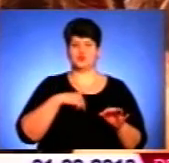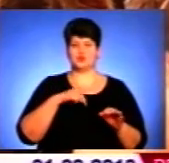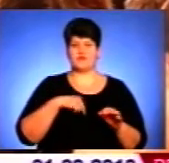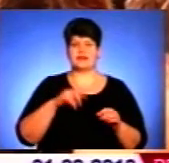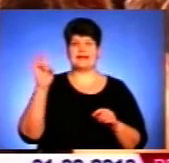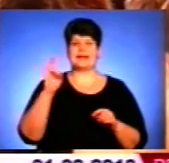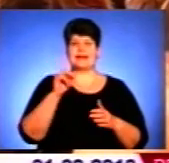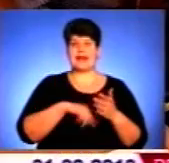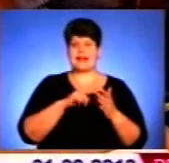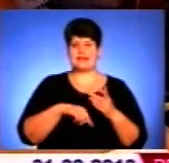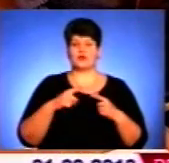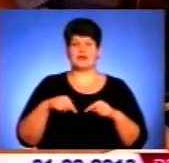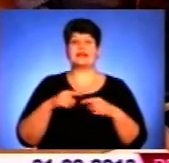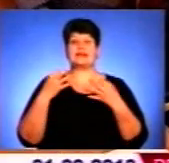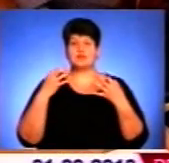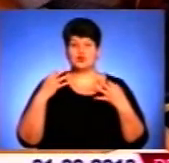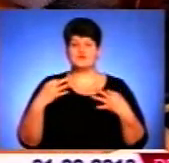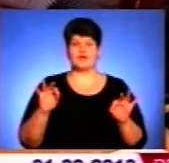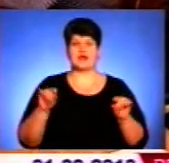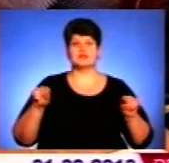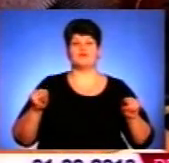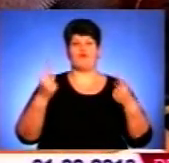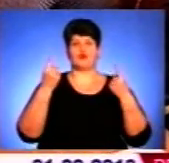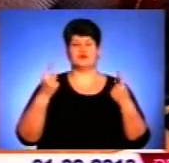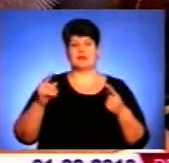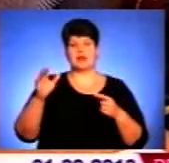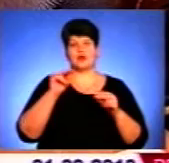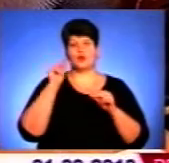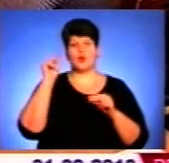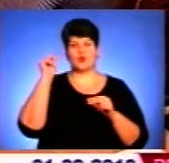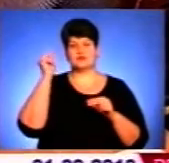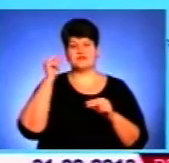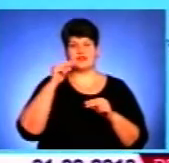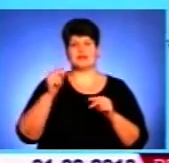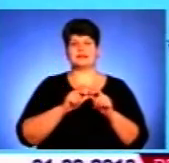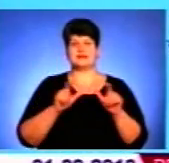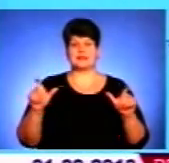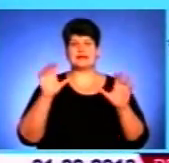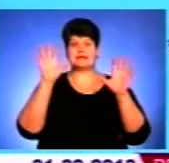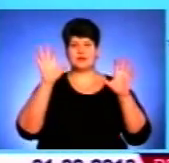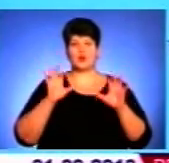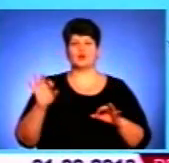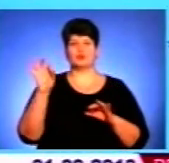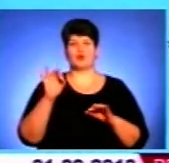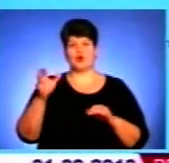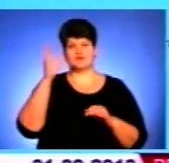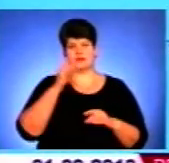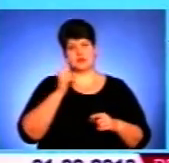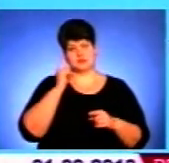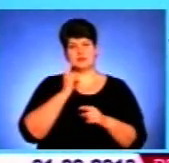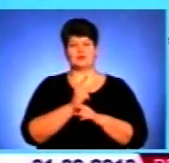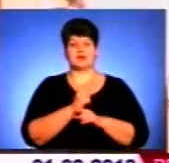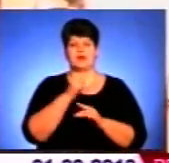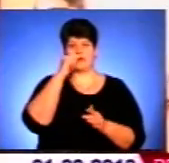який дозволяє з ініціативи релігійних організацій створювати освітні заклади, закон про освіту забороняє втручання церкви в